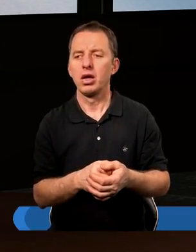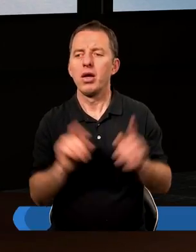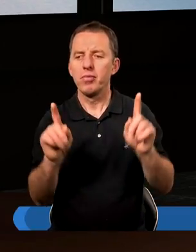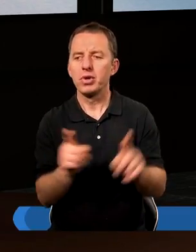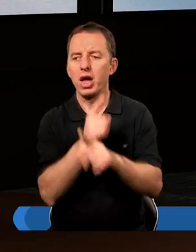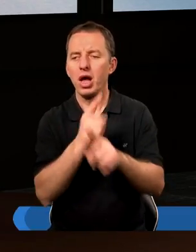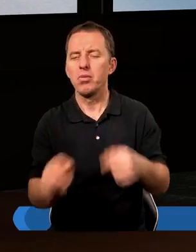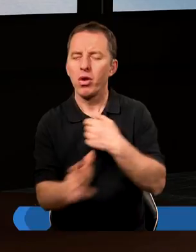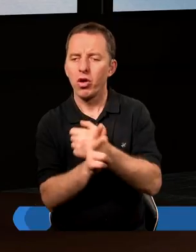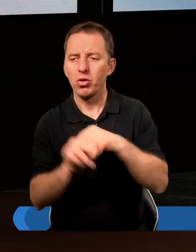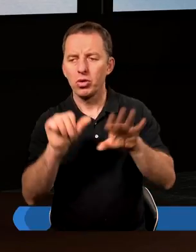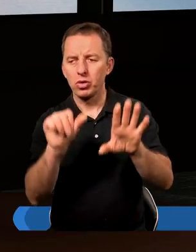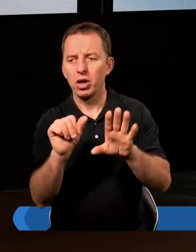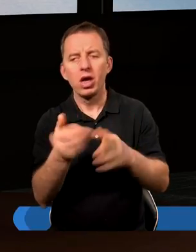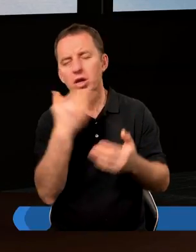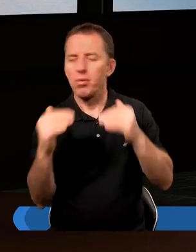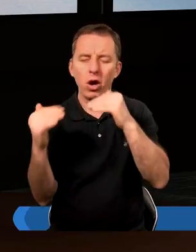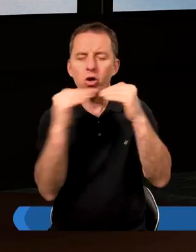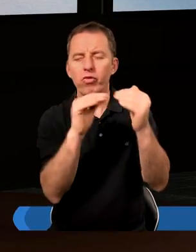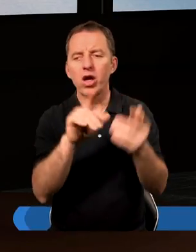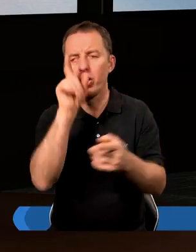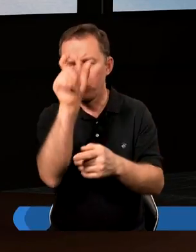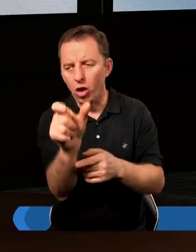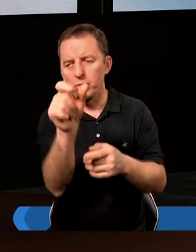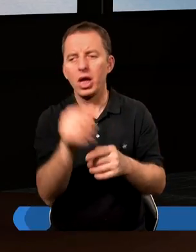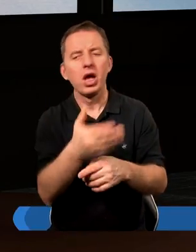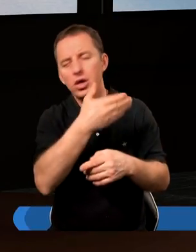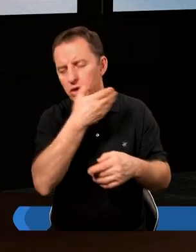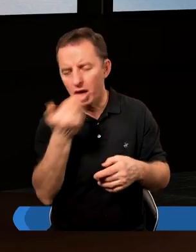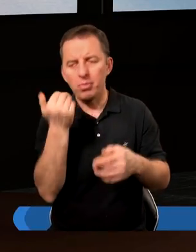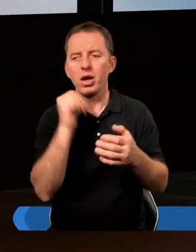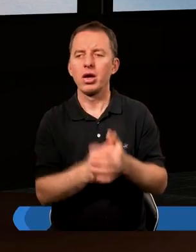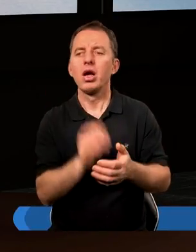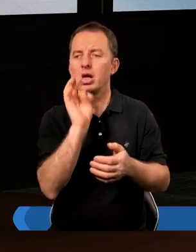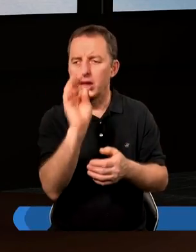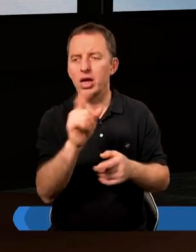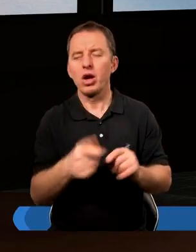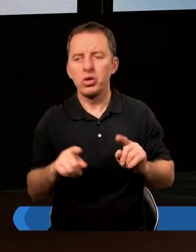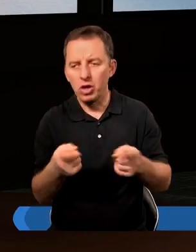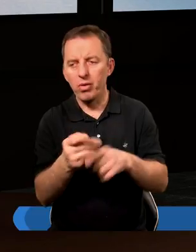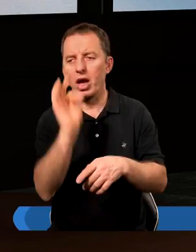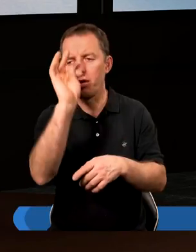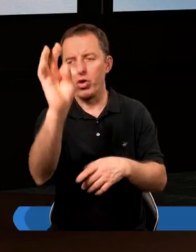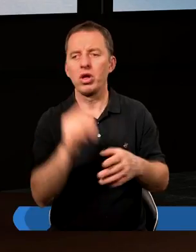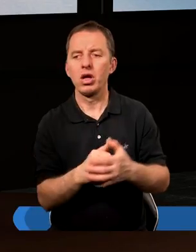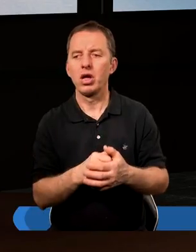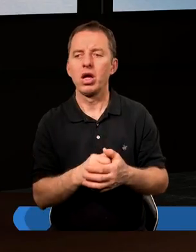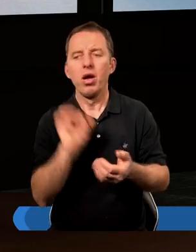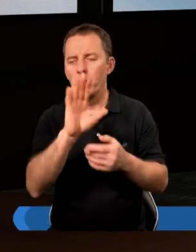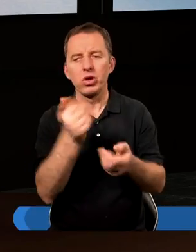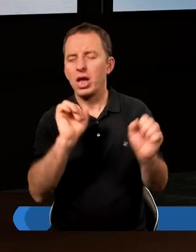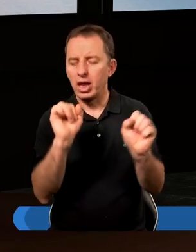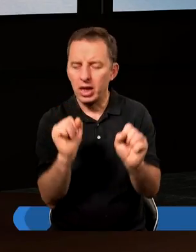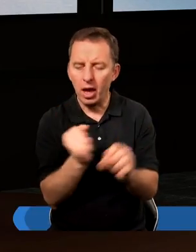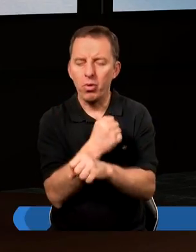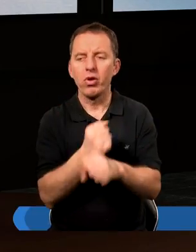w Salmie w 86 nie ma równego Tobie, nie ma takiego dzieła jak Twoje. jest